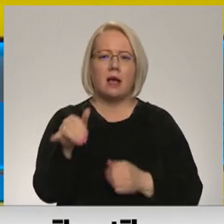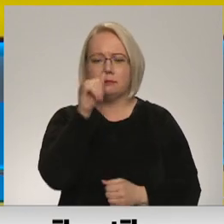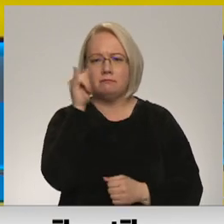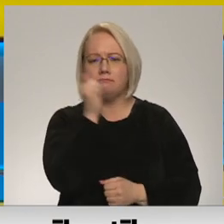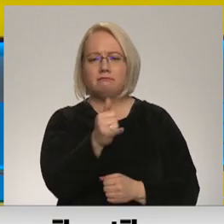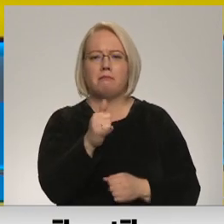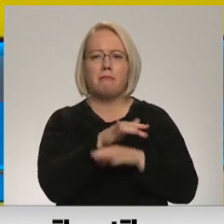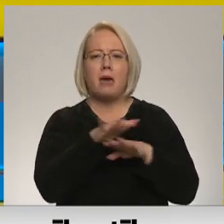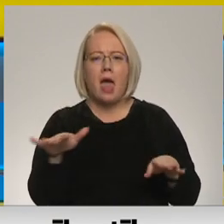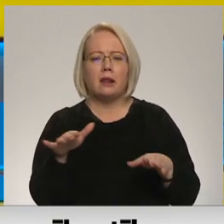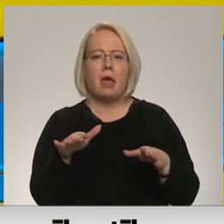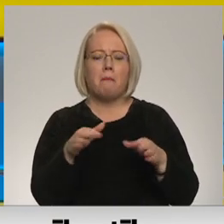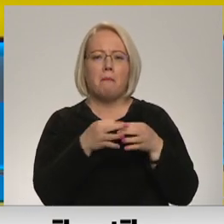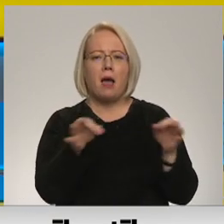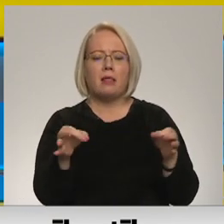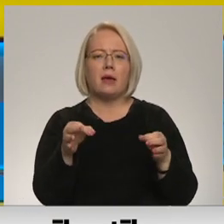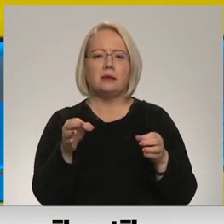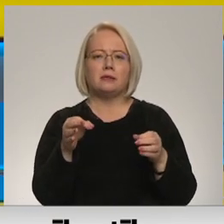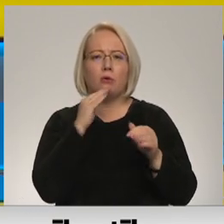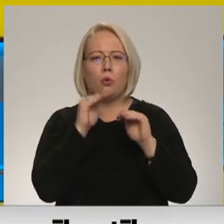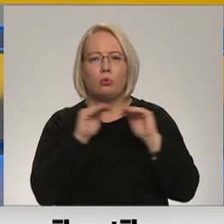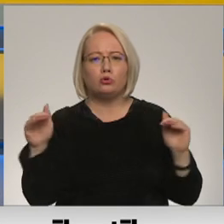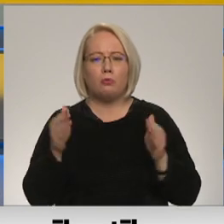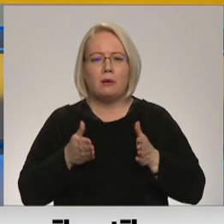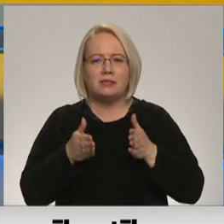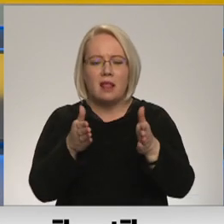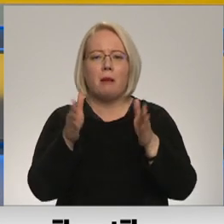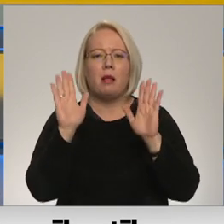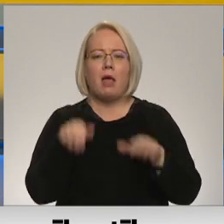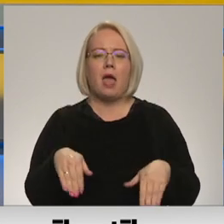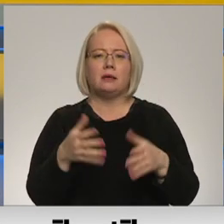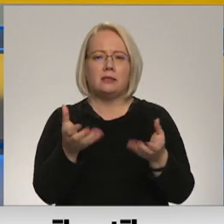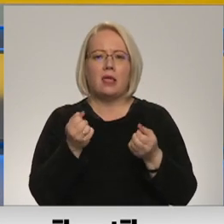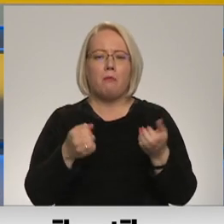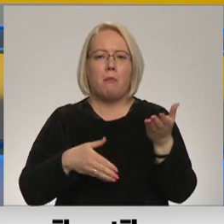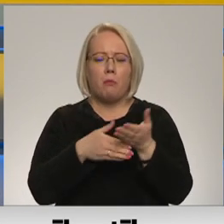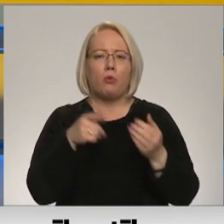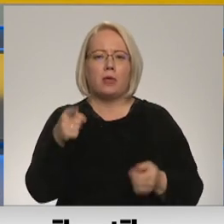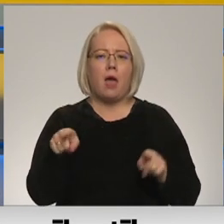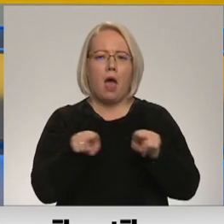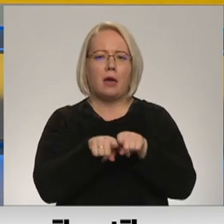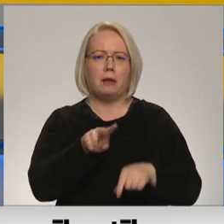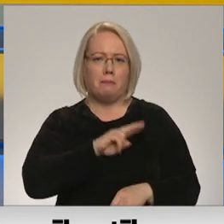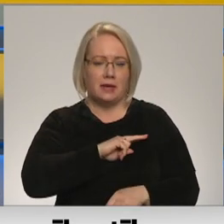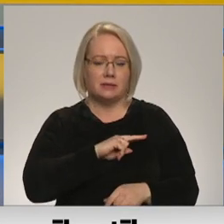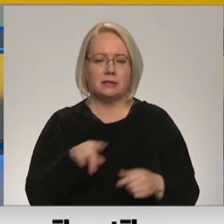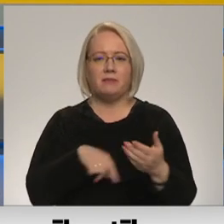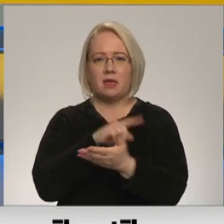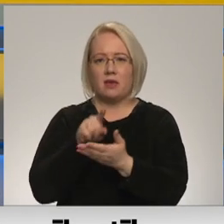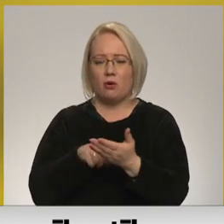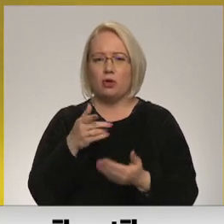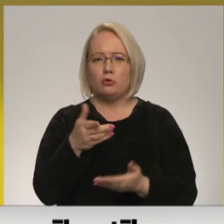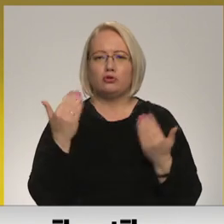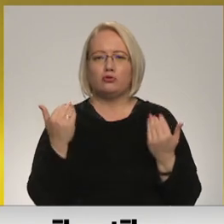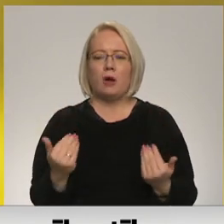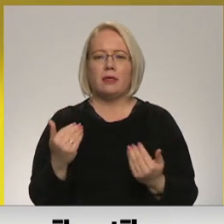bērnus cauri šiem kaut kādiem koridoriem, lai viņi varētu saņemt savu palīdzību un, līdz ar to, viņi arī mirst. Jūs šodien uzrunā arī